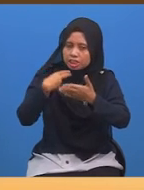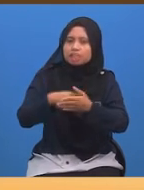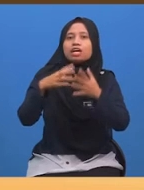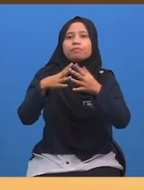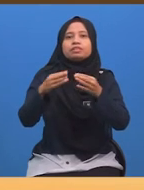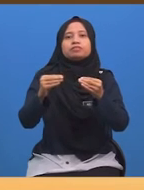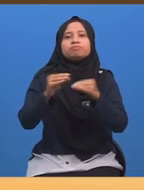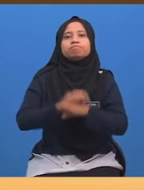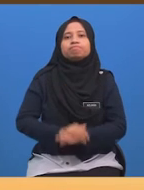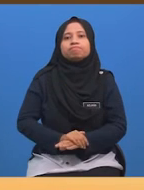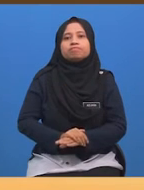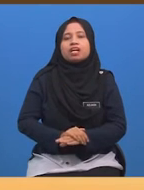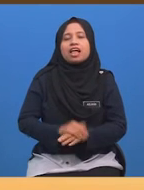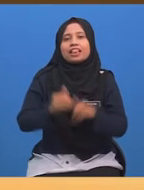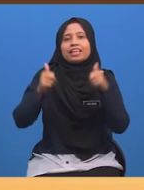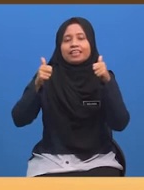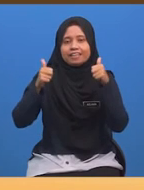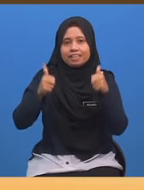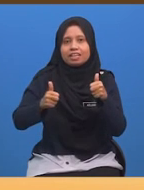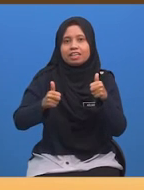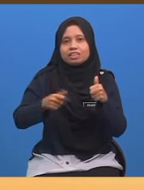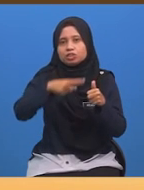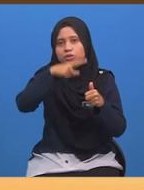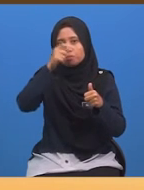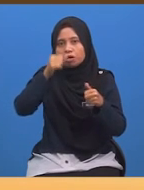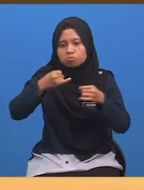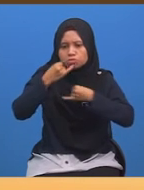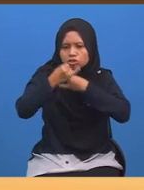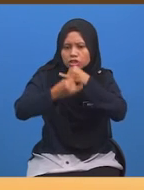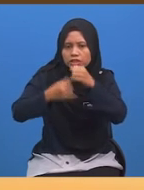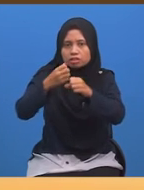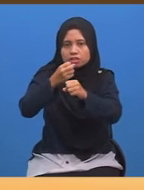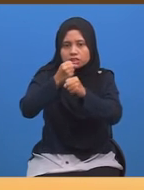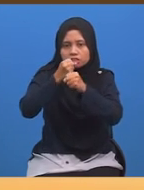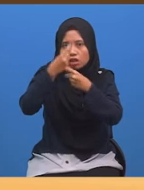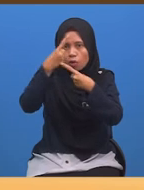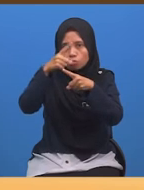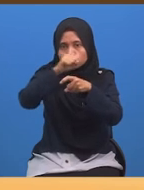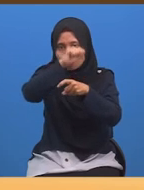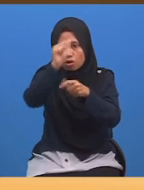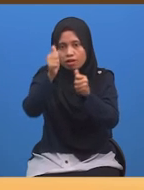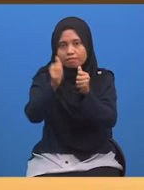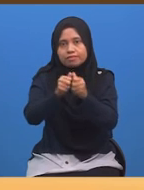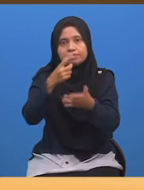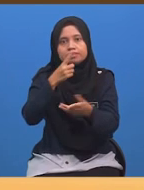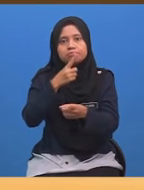penghujung Syabas kerana kamu semua berjaya menjawab soalan dengan betul